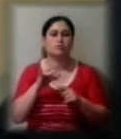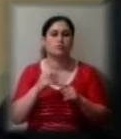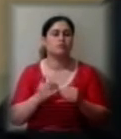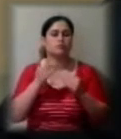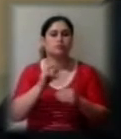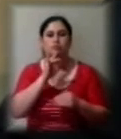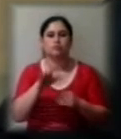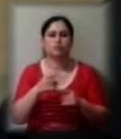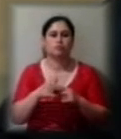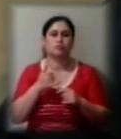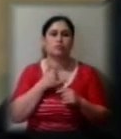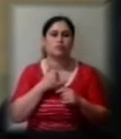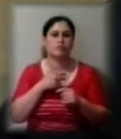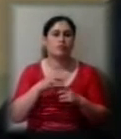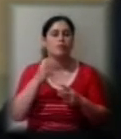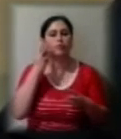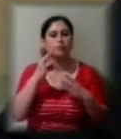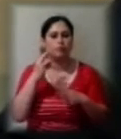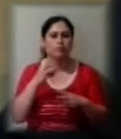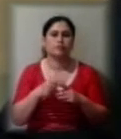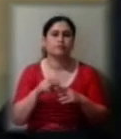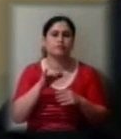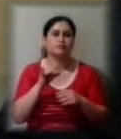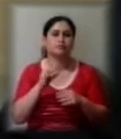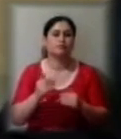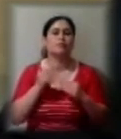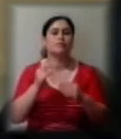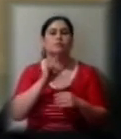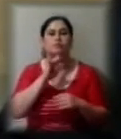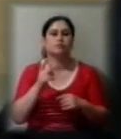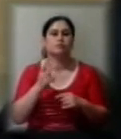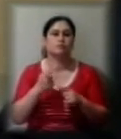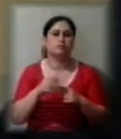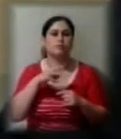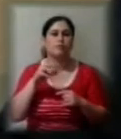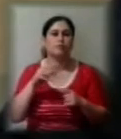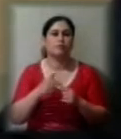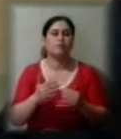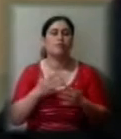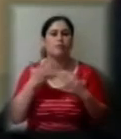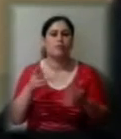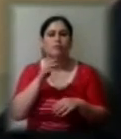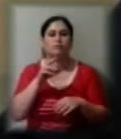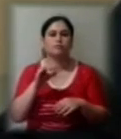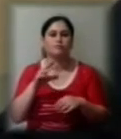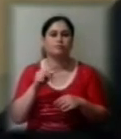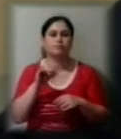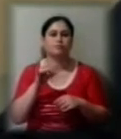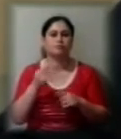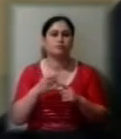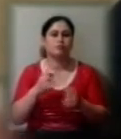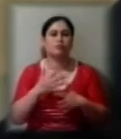моделюванні ціни зростати не будуть, тому що наша мета – це збільшити частку продукції, а не збільшити ціни.